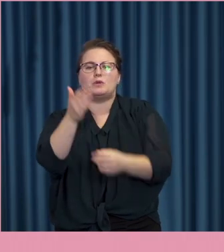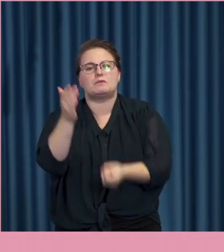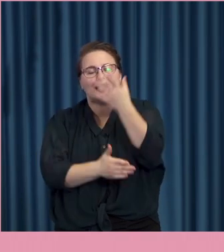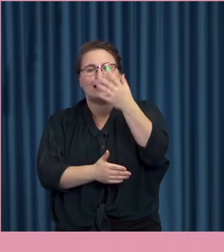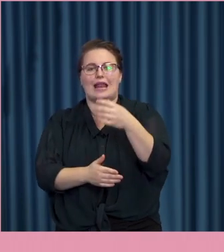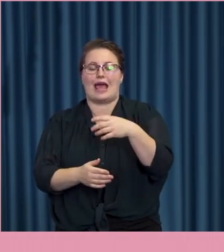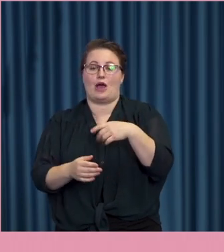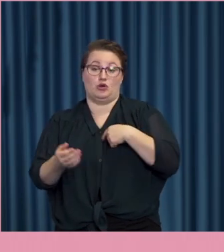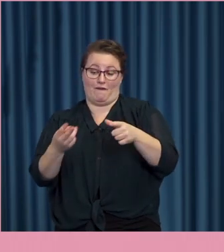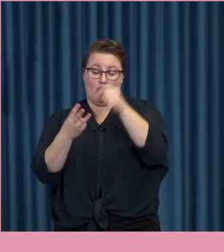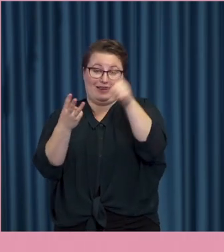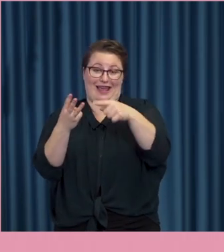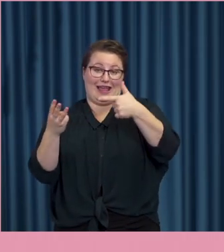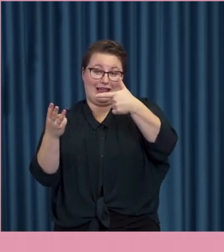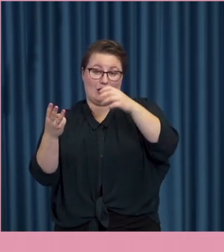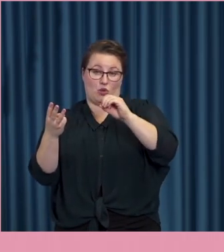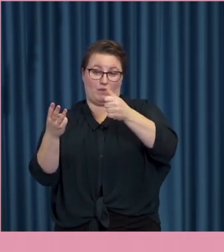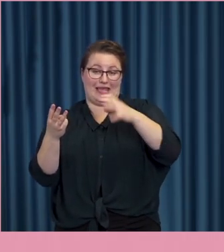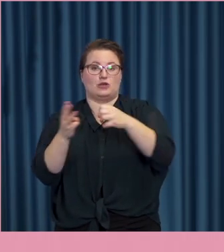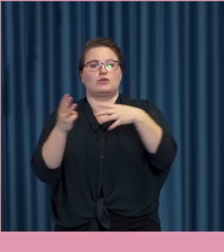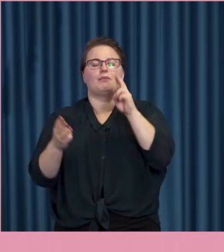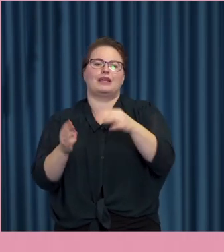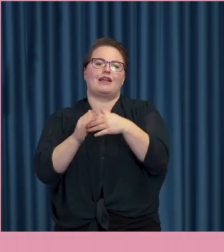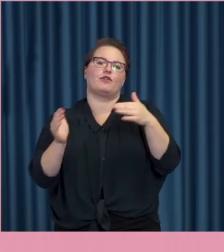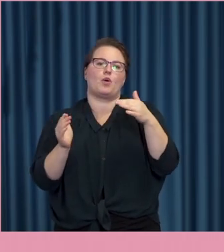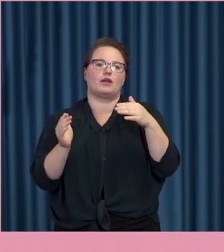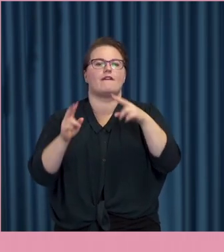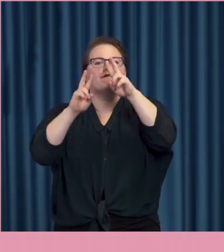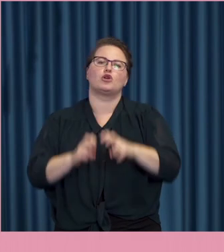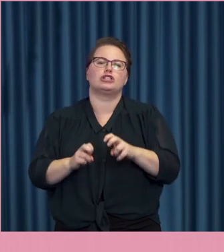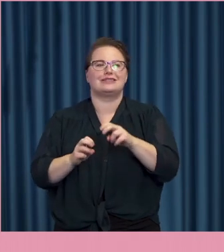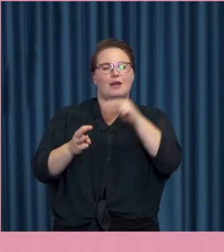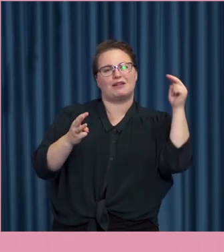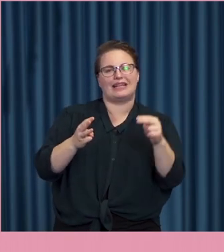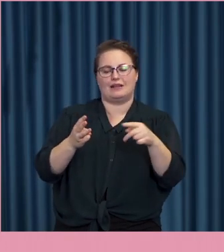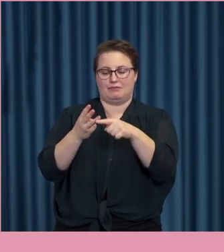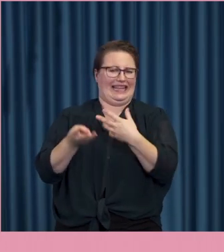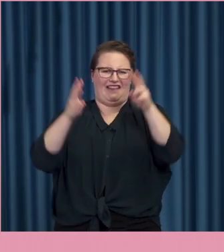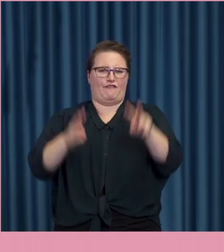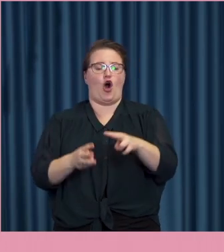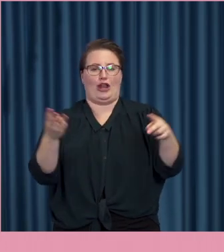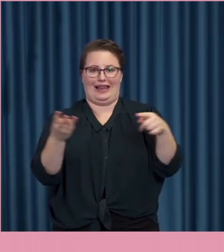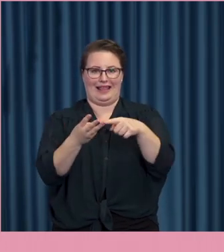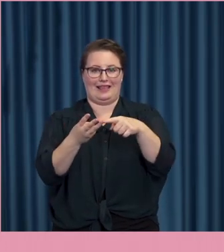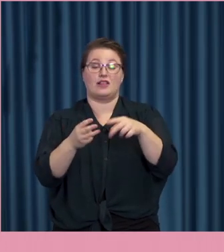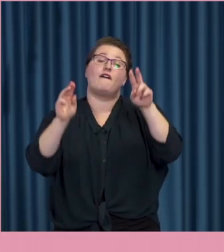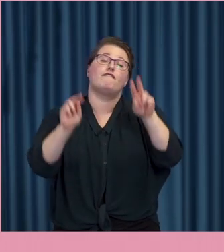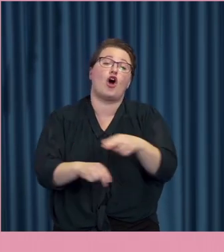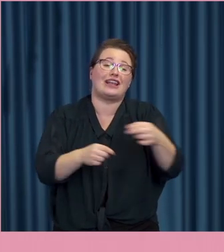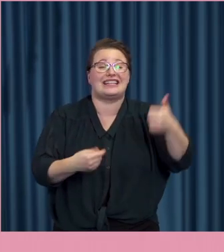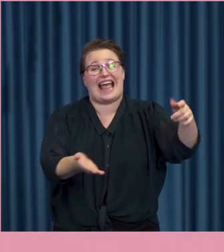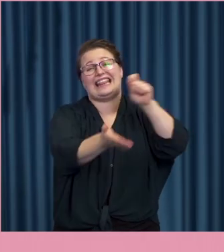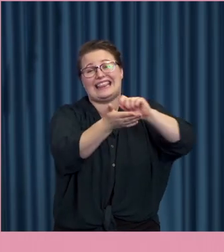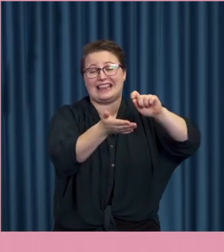Tobias Hybernett-fallet eftersom han kommer från forskarhållet. det är inte de vanligaste exemplen. De vanligaste exemplen är ledarskribenter och